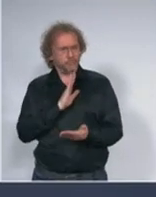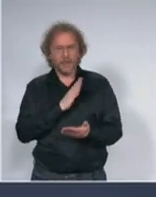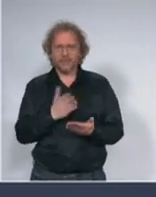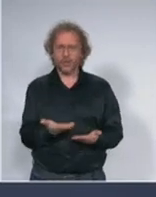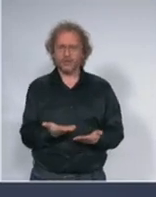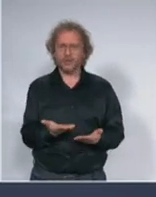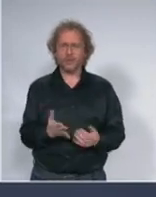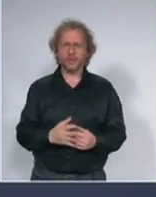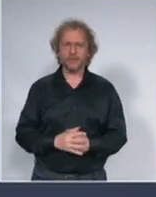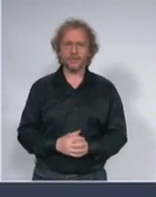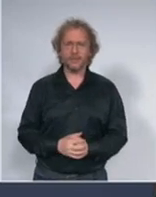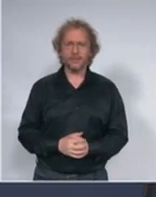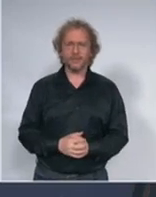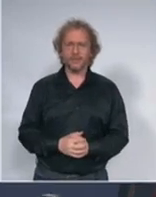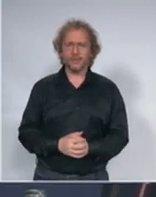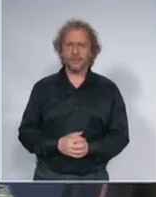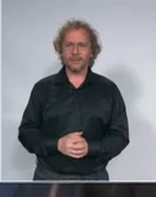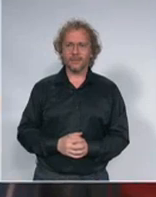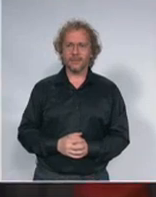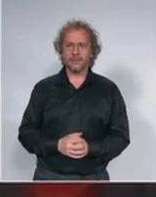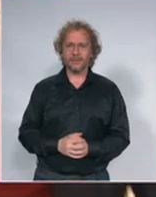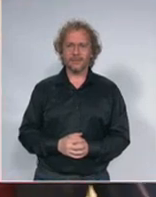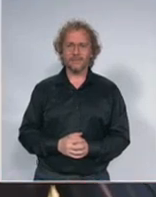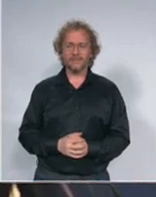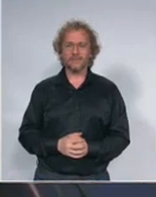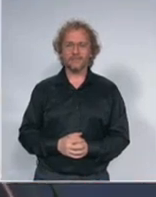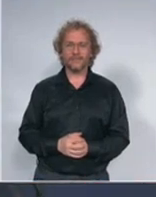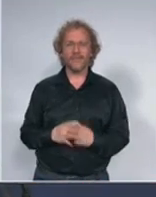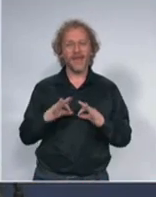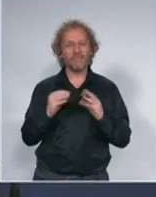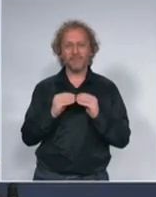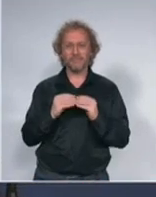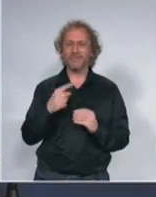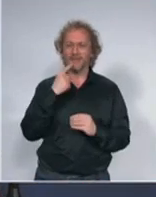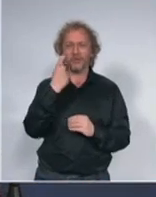Hvala vam i dobro veđe Dodalo bih još jednu dodatnu informaciju ovaj